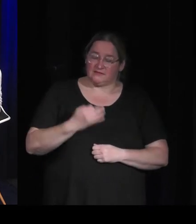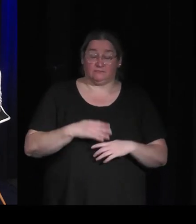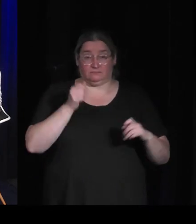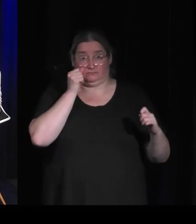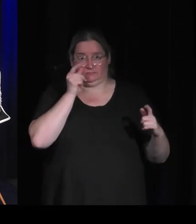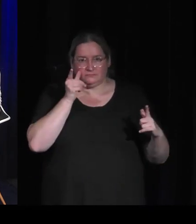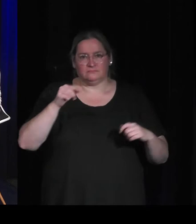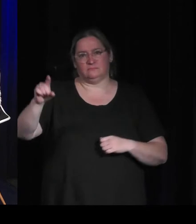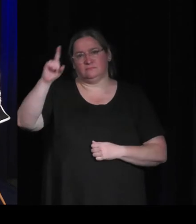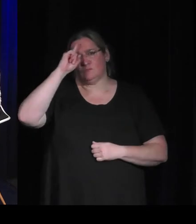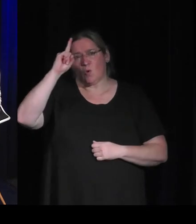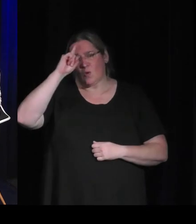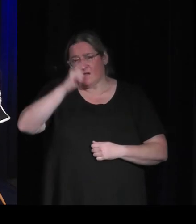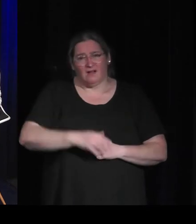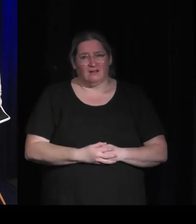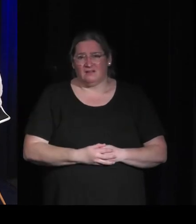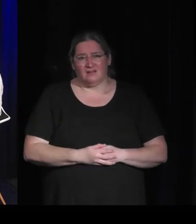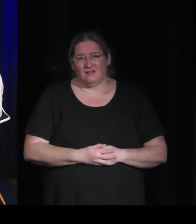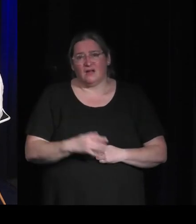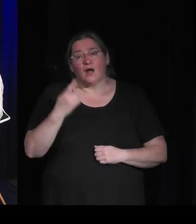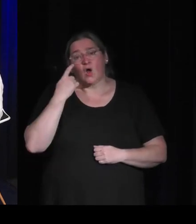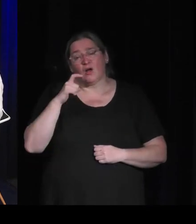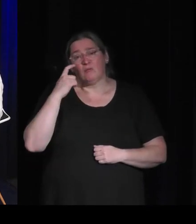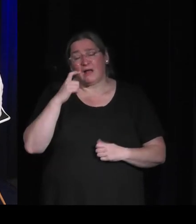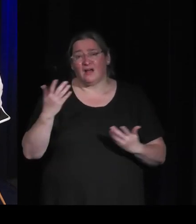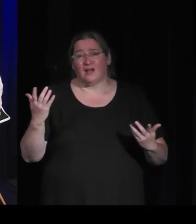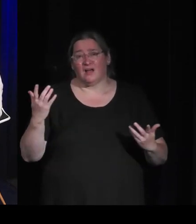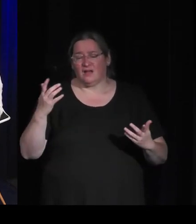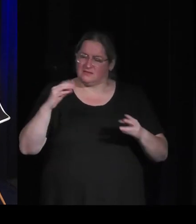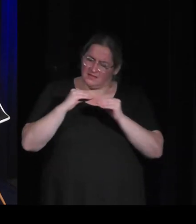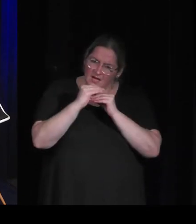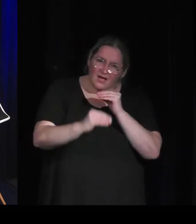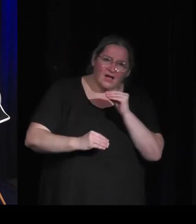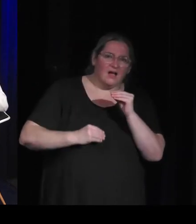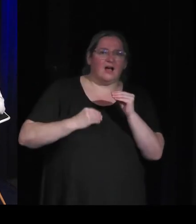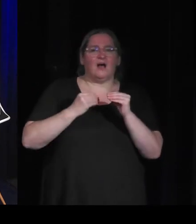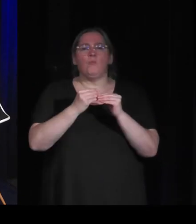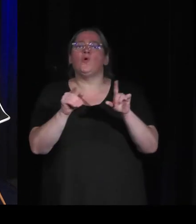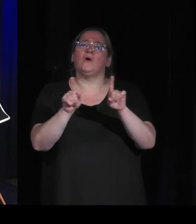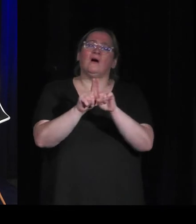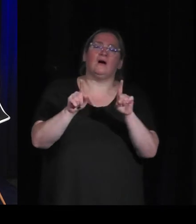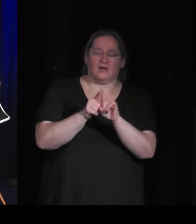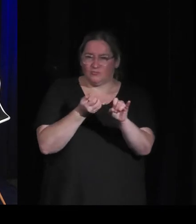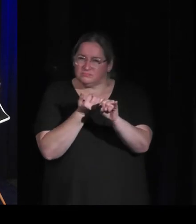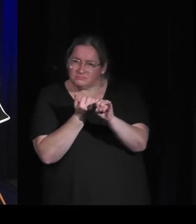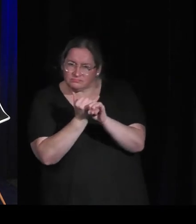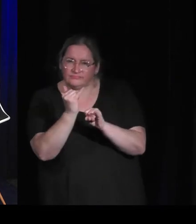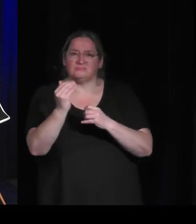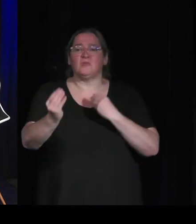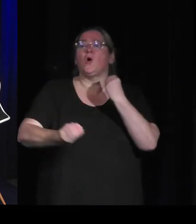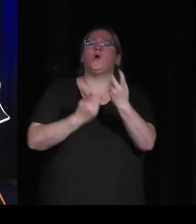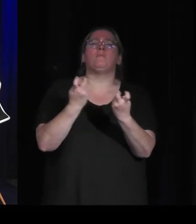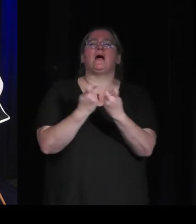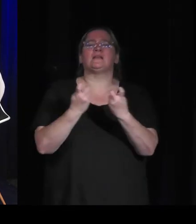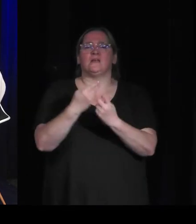du retour du retour en force de cette thématique des mondes virtuels des métaverses façon Facebook parce que